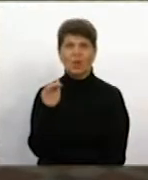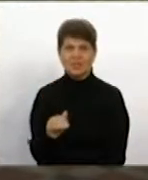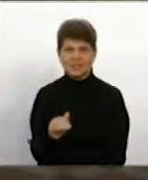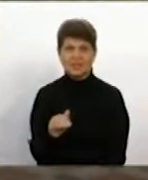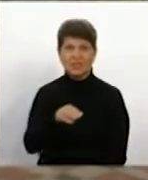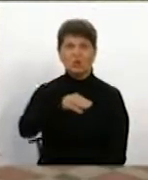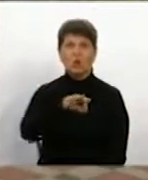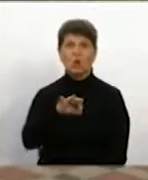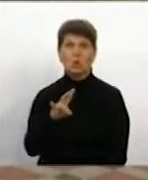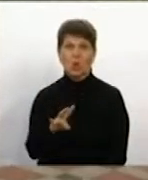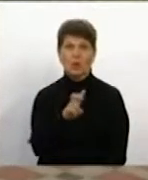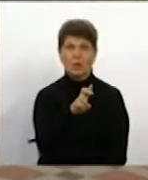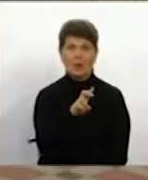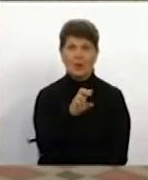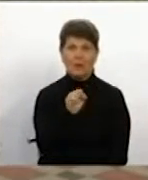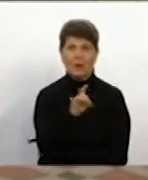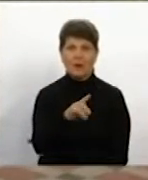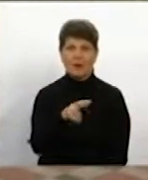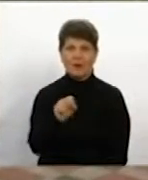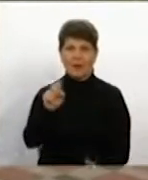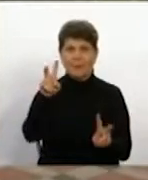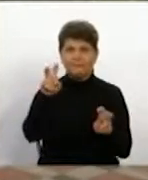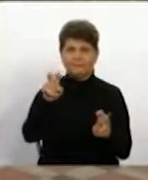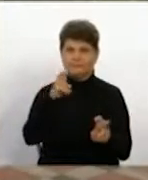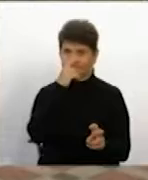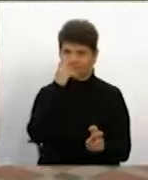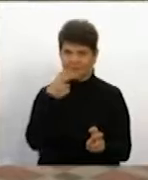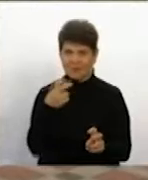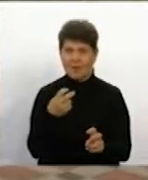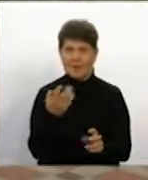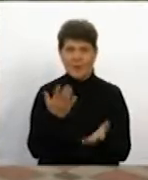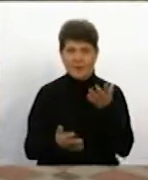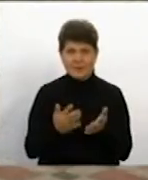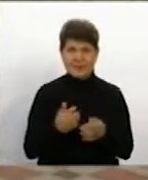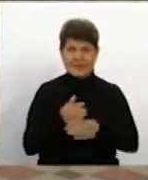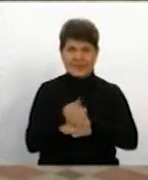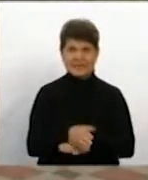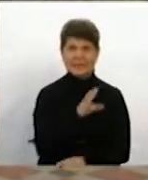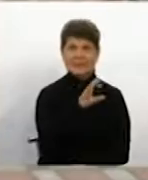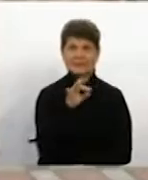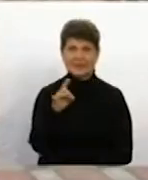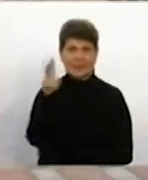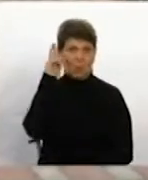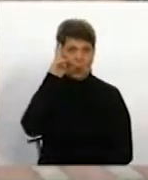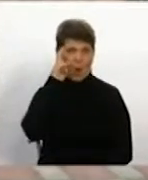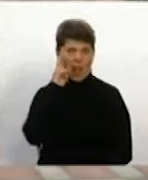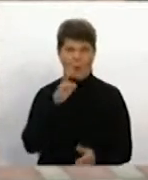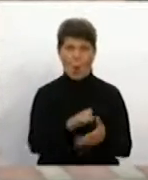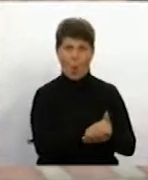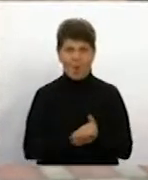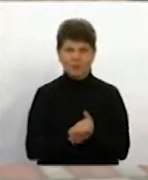яка гніє. Щоб співпрацювати, можна зайти в Савдеповський туалет общественный і ось така воня. У нас були